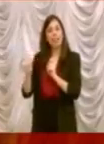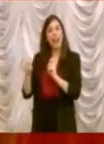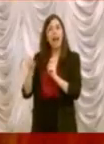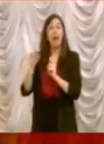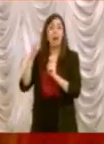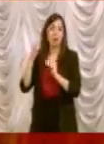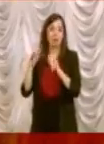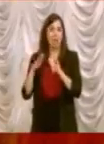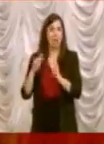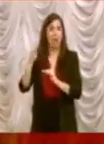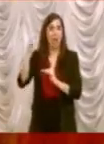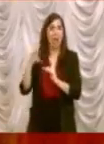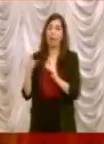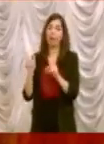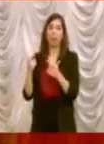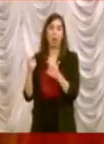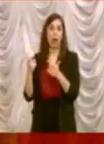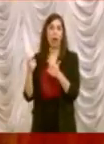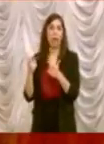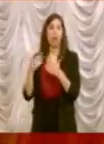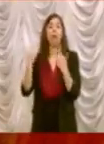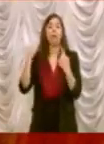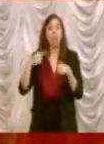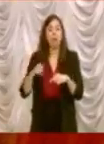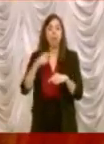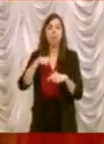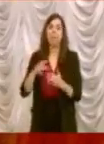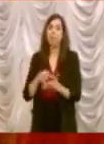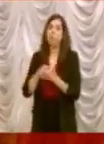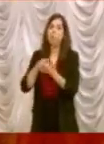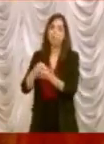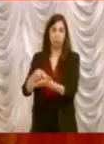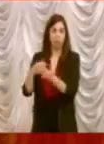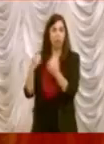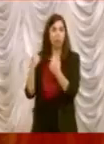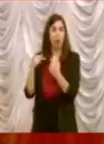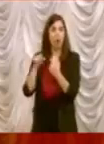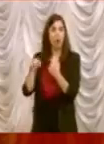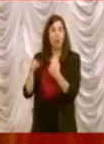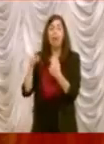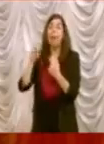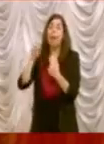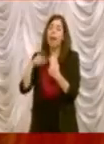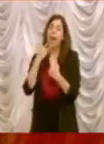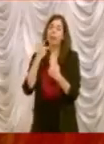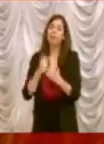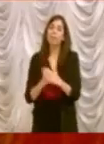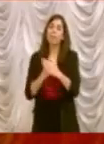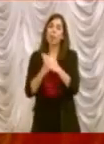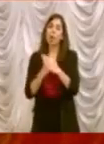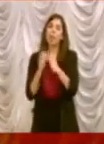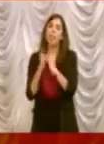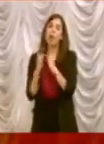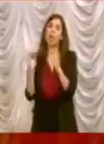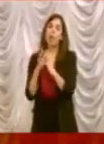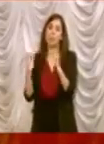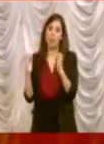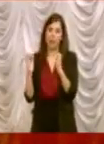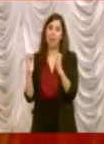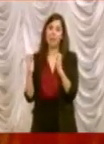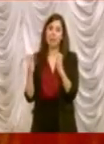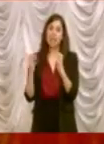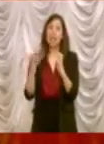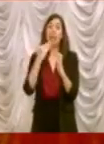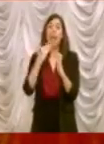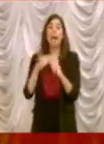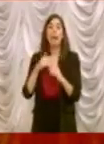-alta. Per questo noi finalizziamo queste risorse insieme a un sostegno forte alle imprese con ulteriori